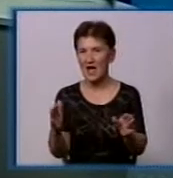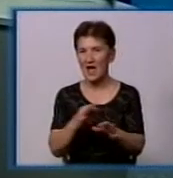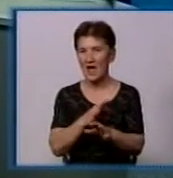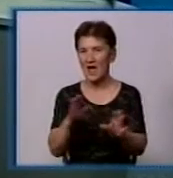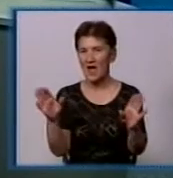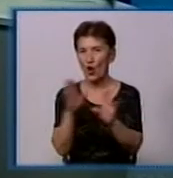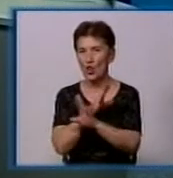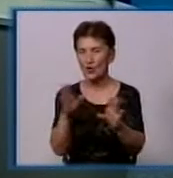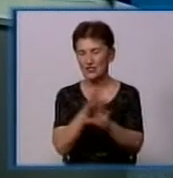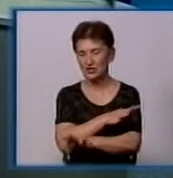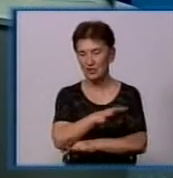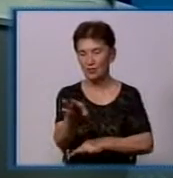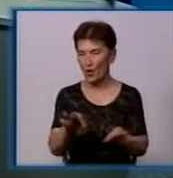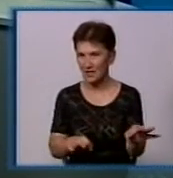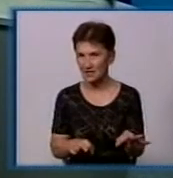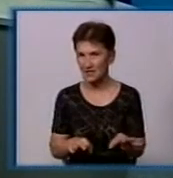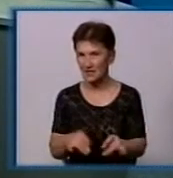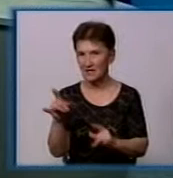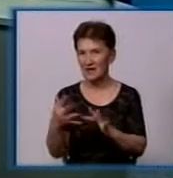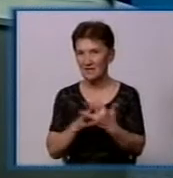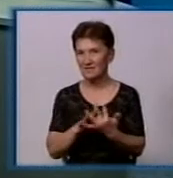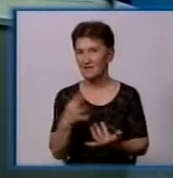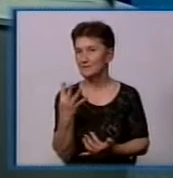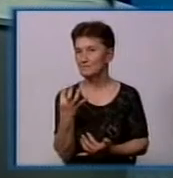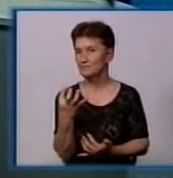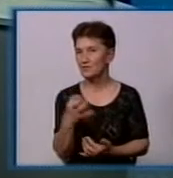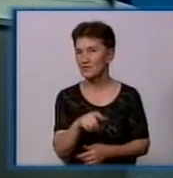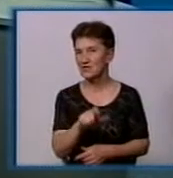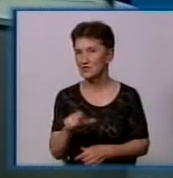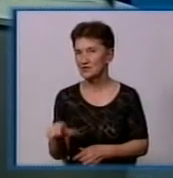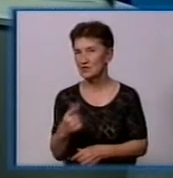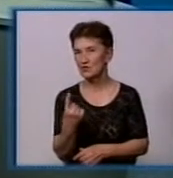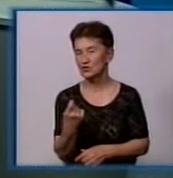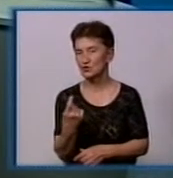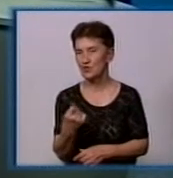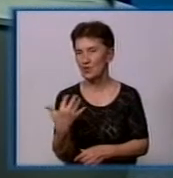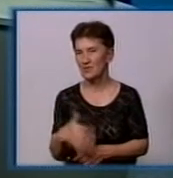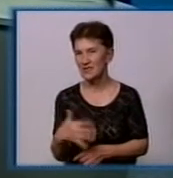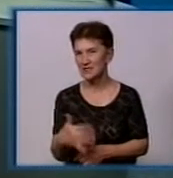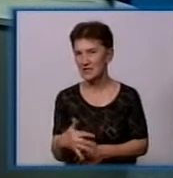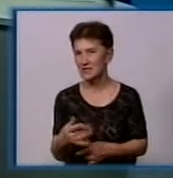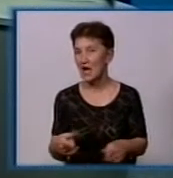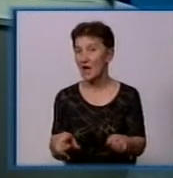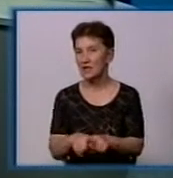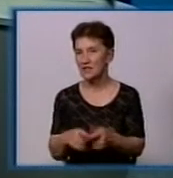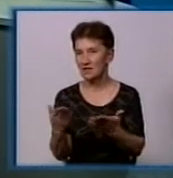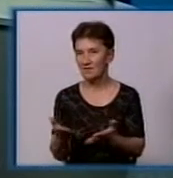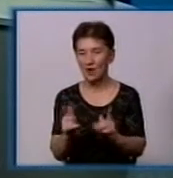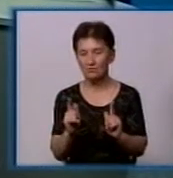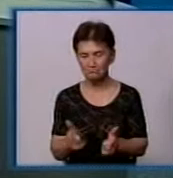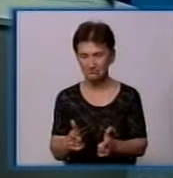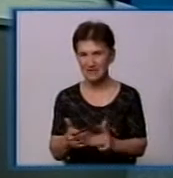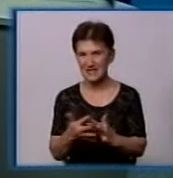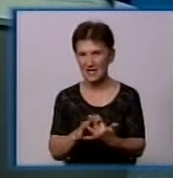блогерка Наталя Луценко. В селі мешкає 400 жителів, це приблизно 150 садиб. Так ось, погодивши із сільським